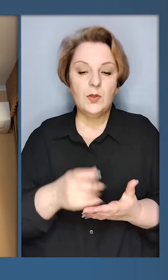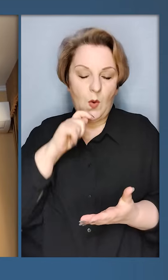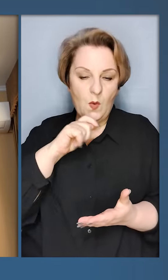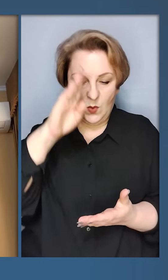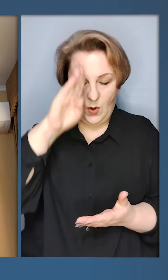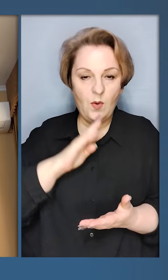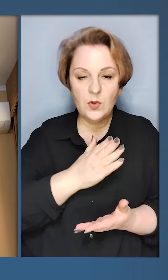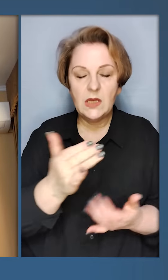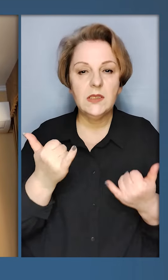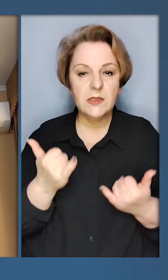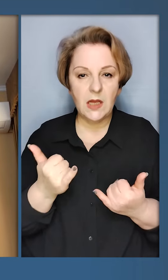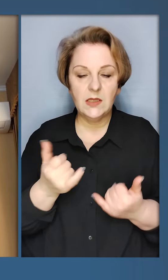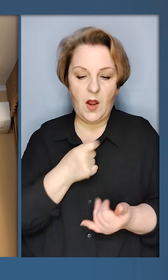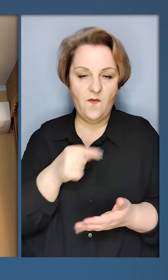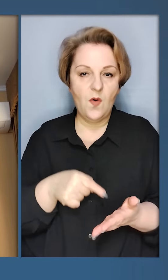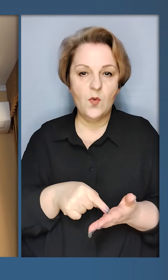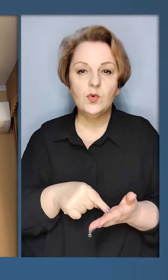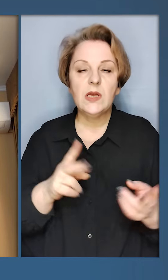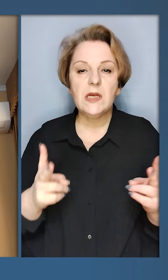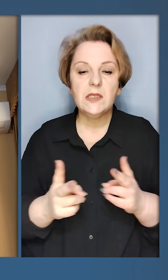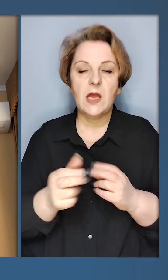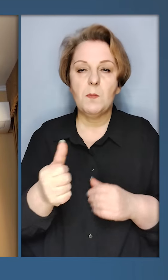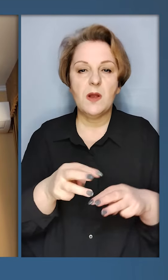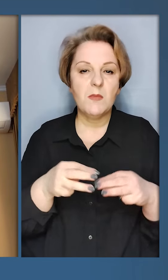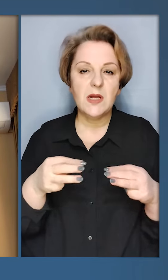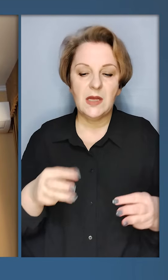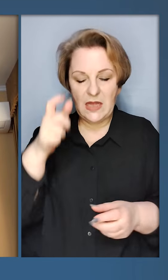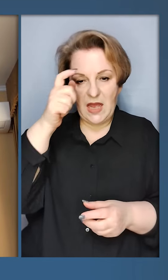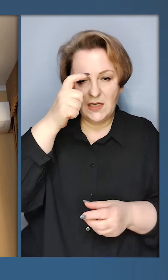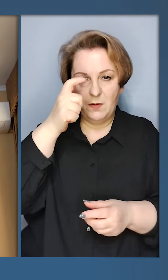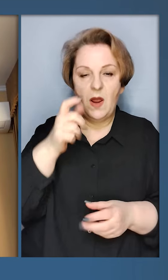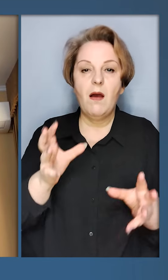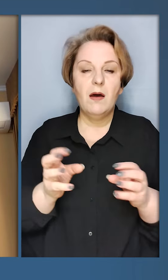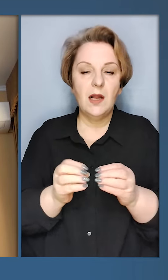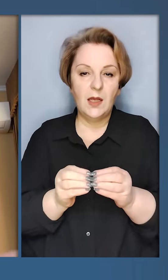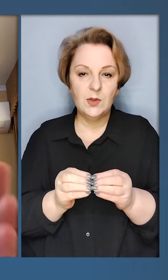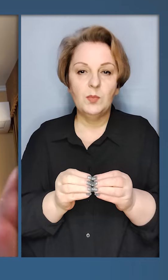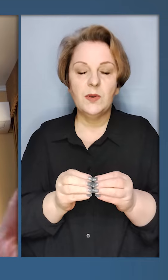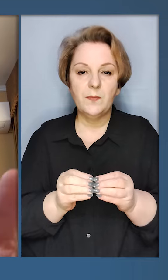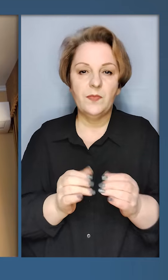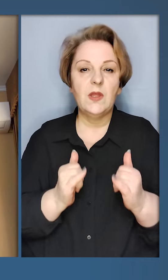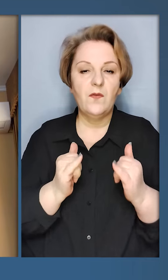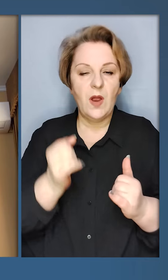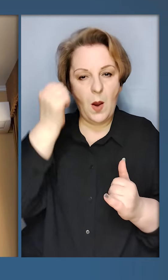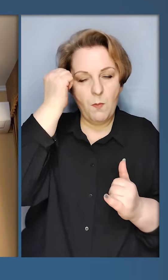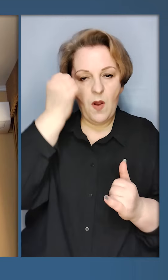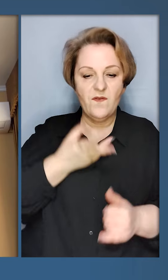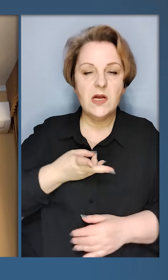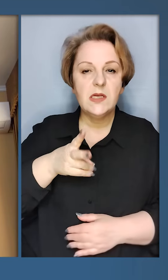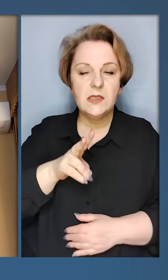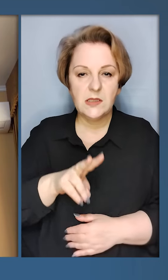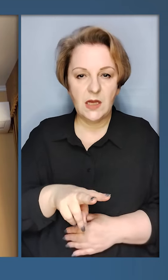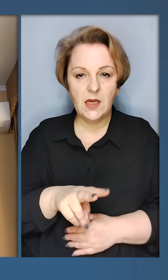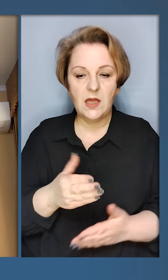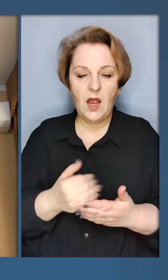Дорогі українці, українки, сьогодні в Одесі зустріч з прем'єр-міністром Греції разом вшанували пам'ять